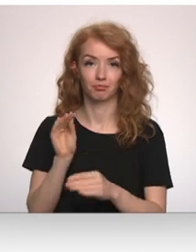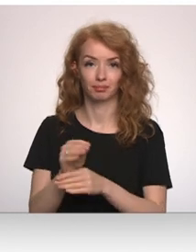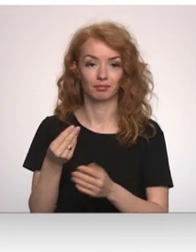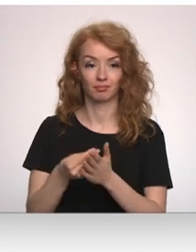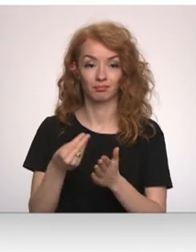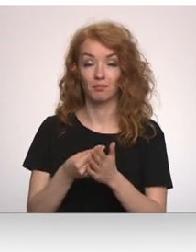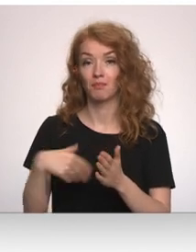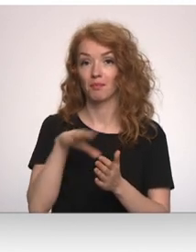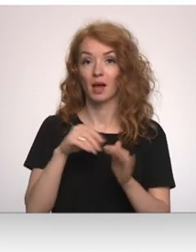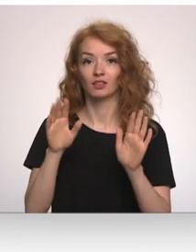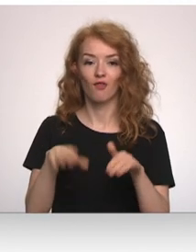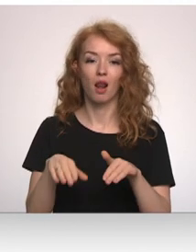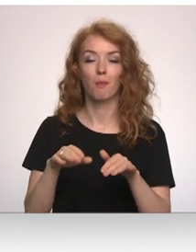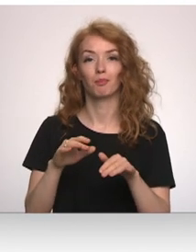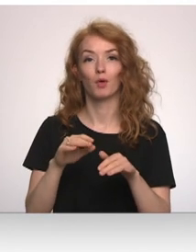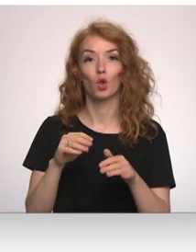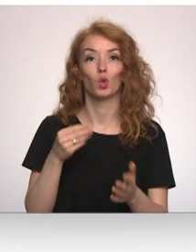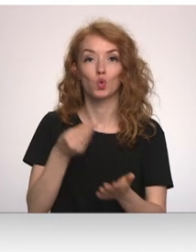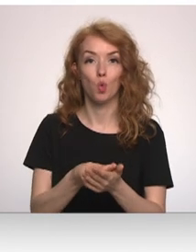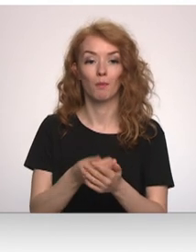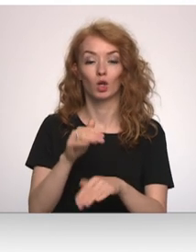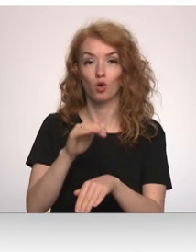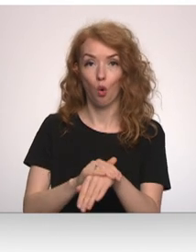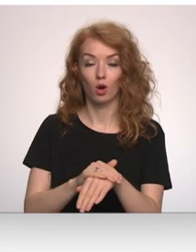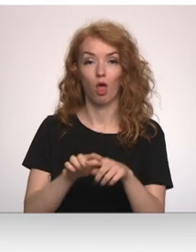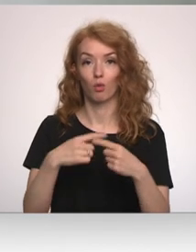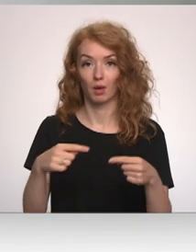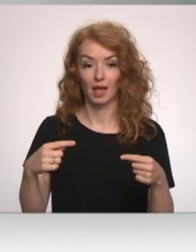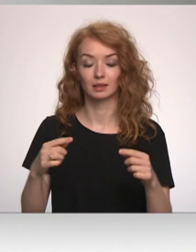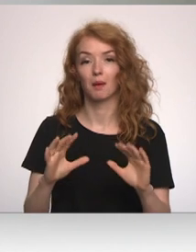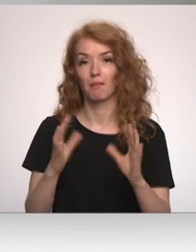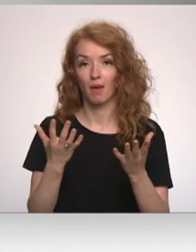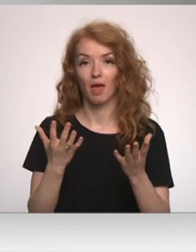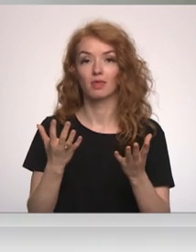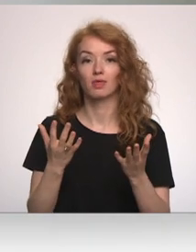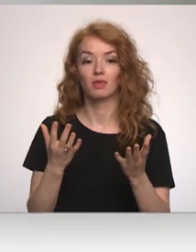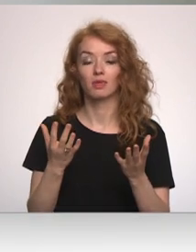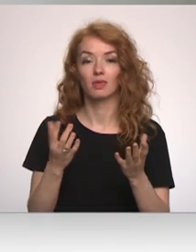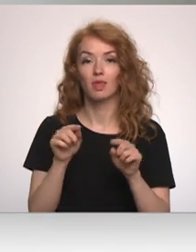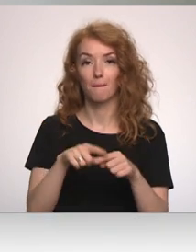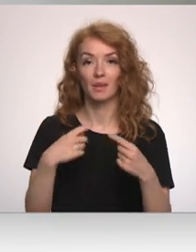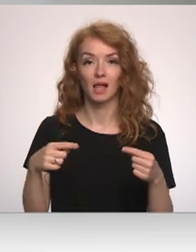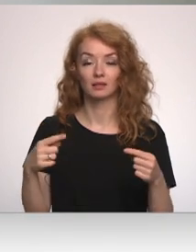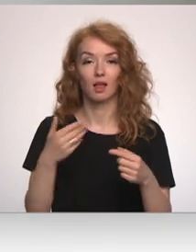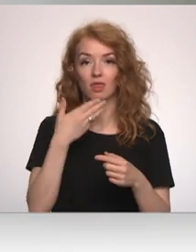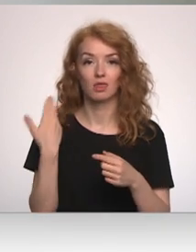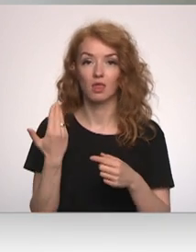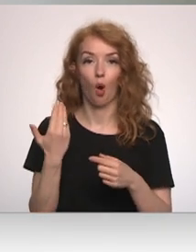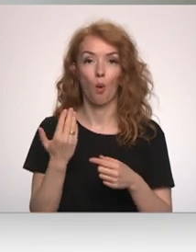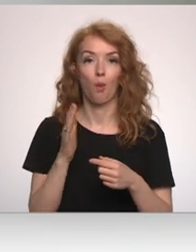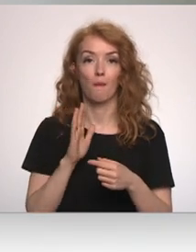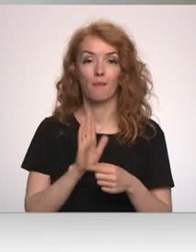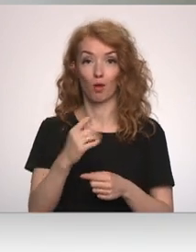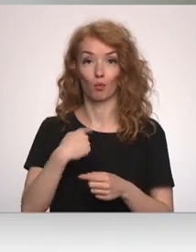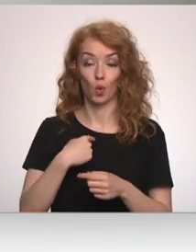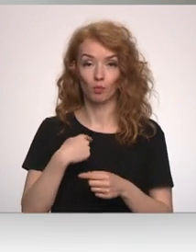Mēs varam virtuāli nopirkt konkrētu preci, bet aršība ir tāda, ka tā prece nenonāk pie šī pircē pie